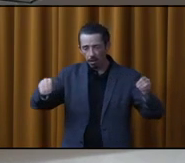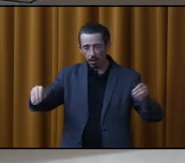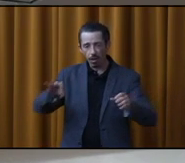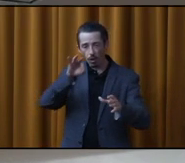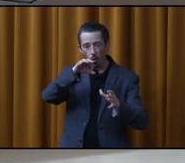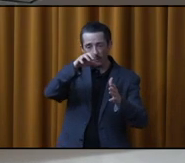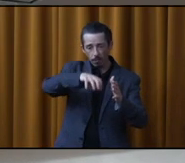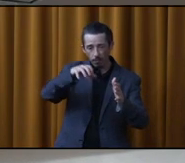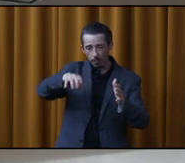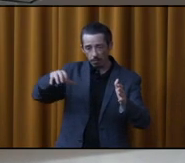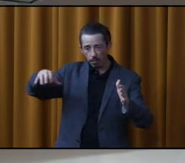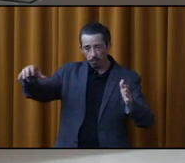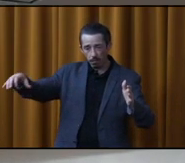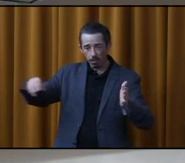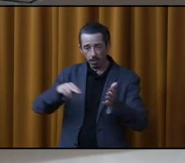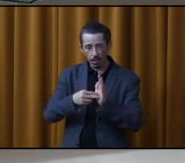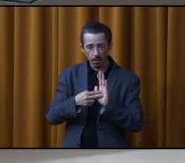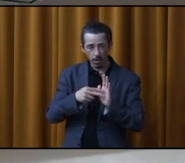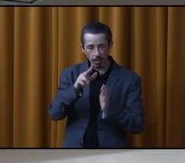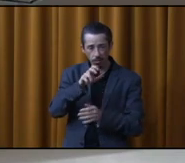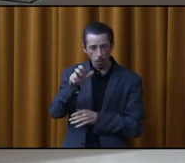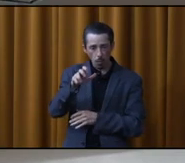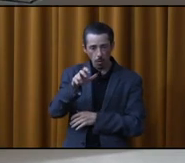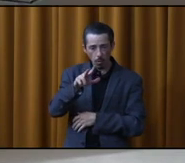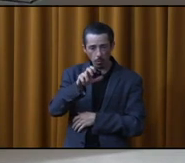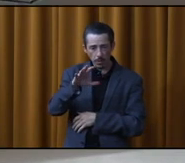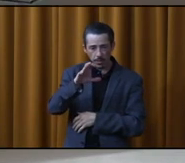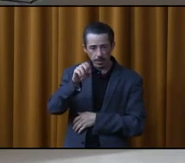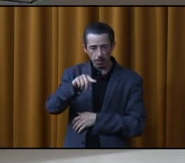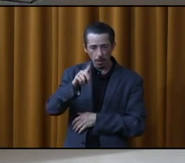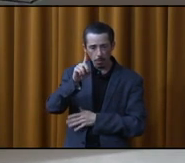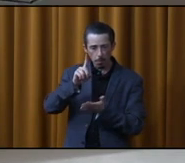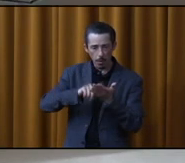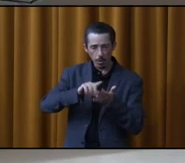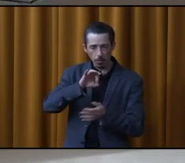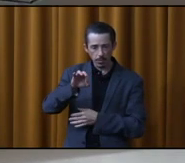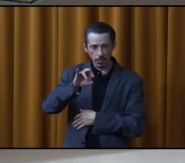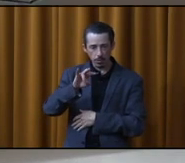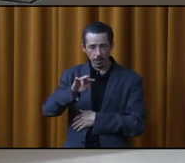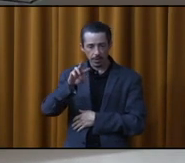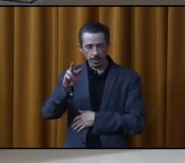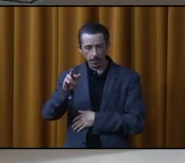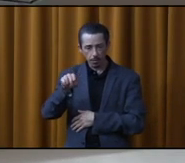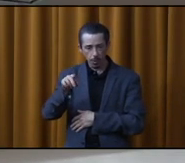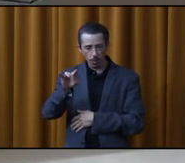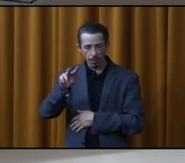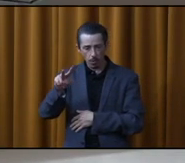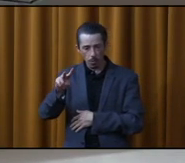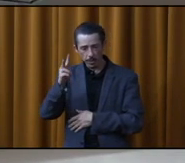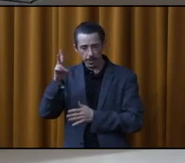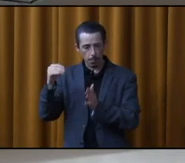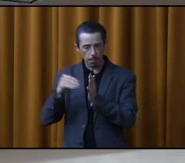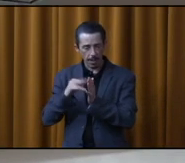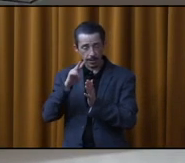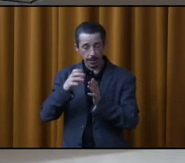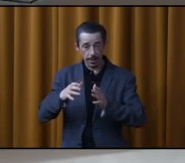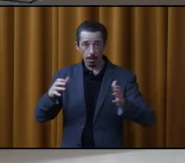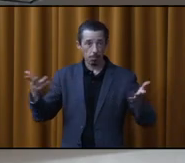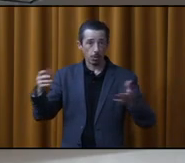unités de 300 cm à 1 976 et 82 pour 17 700.